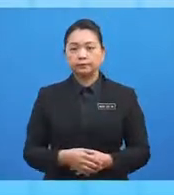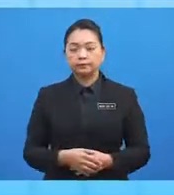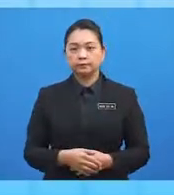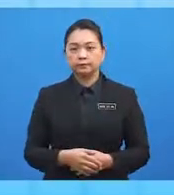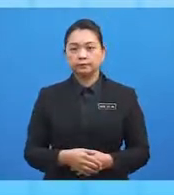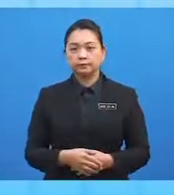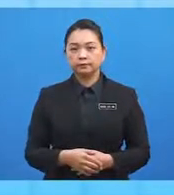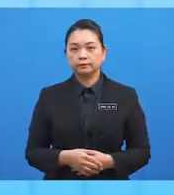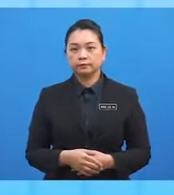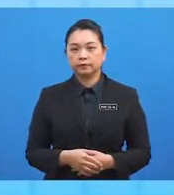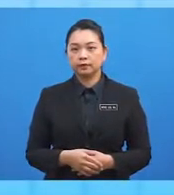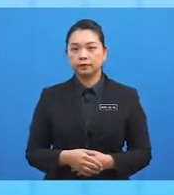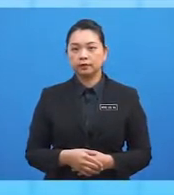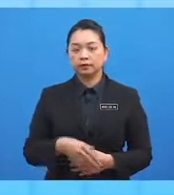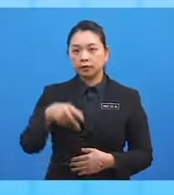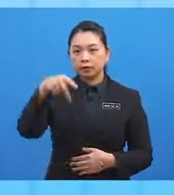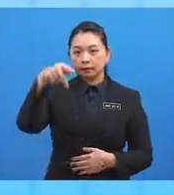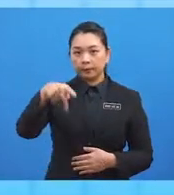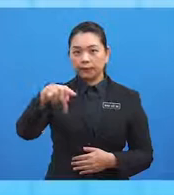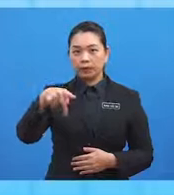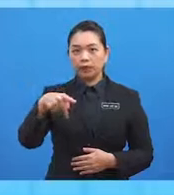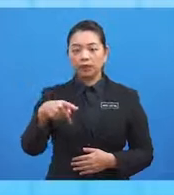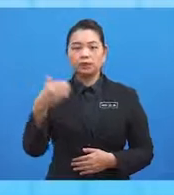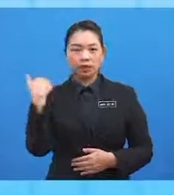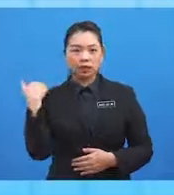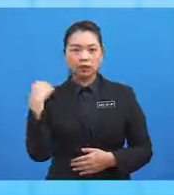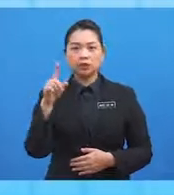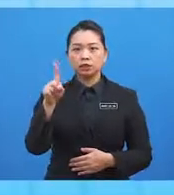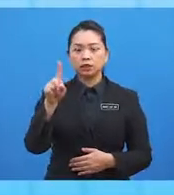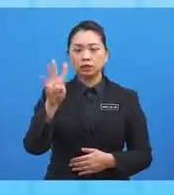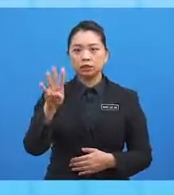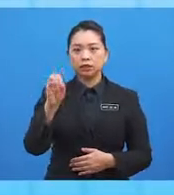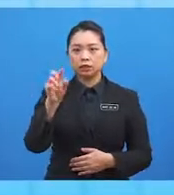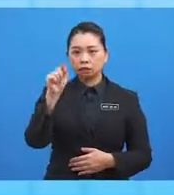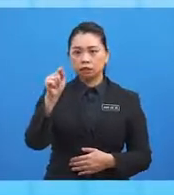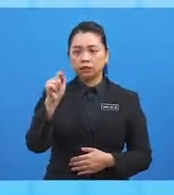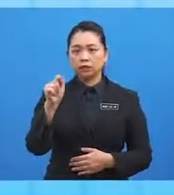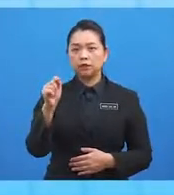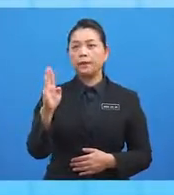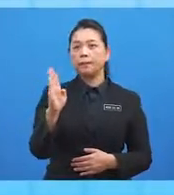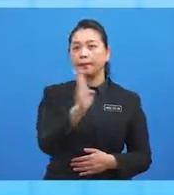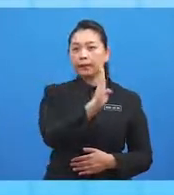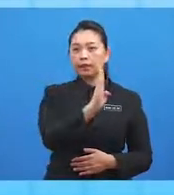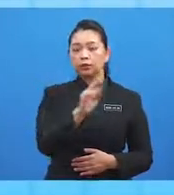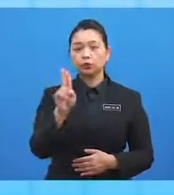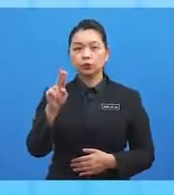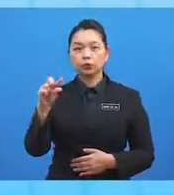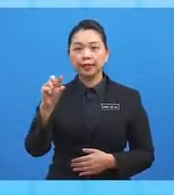B berada 140 darjah ke barat garisan UGS.